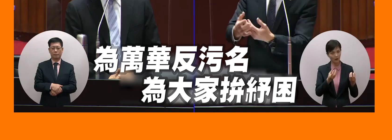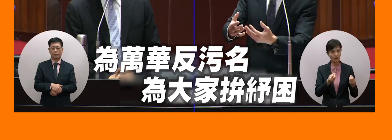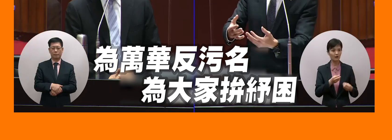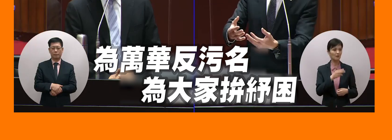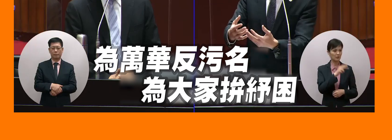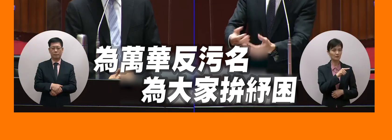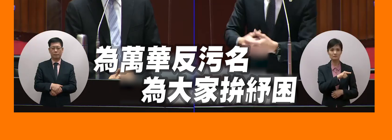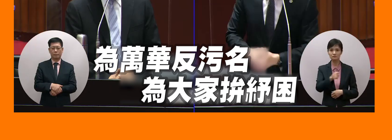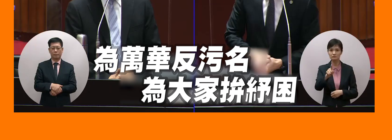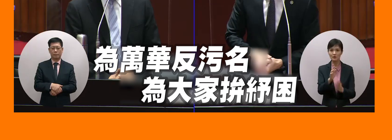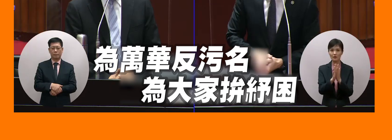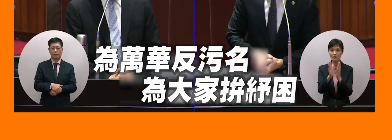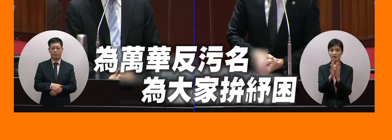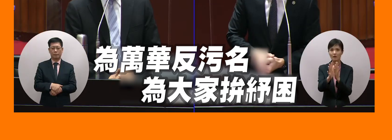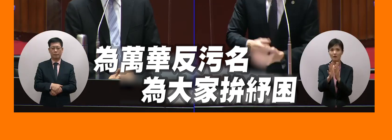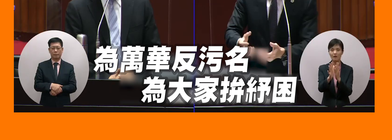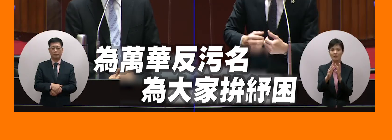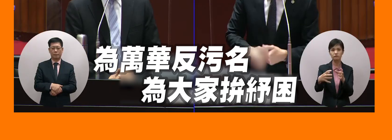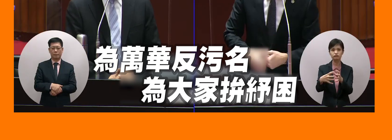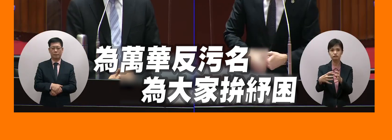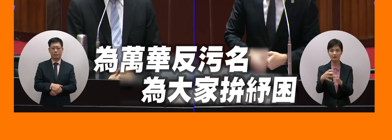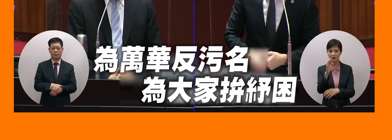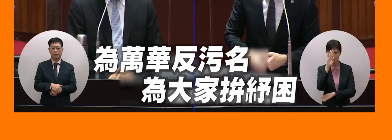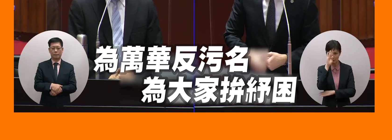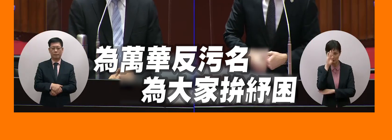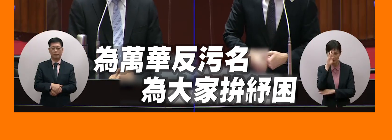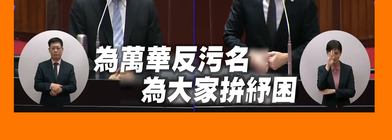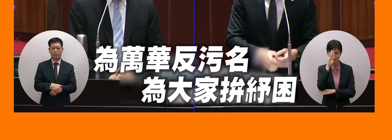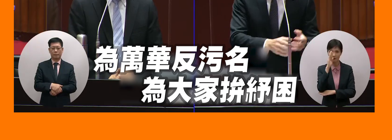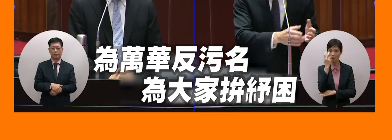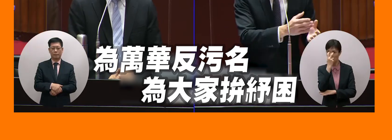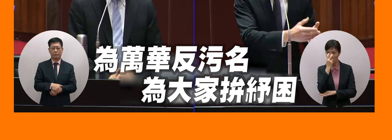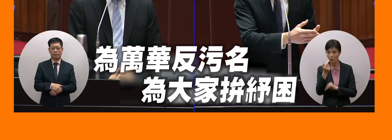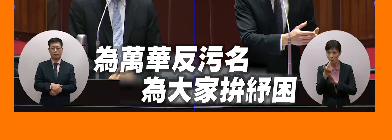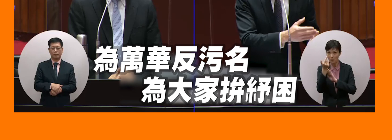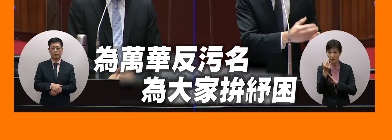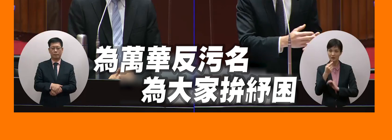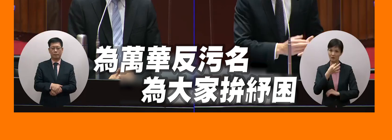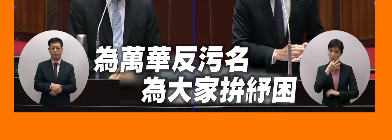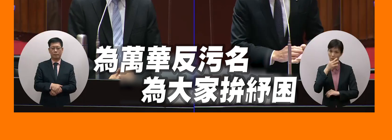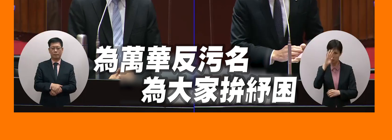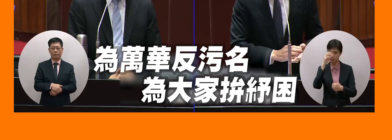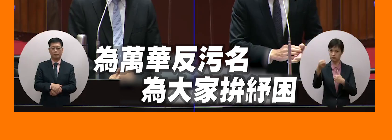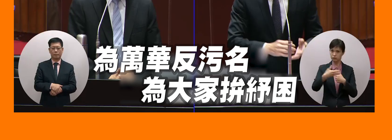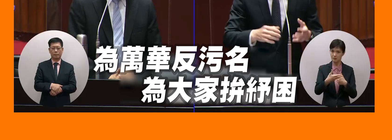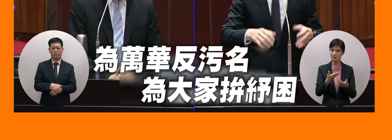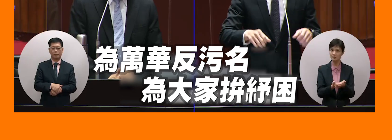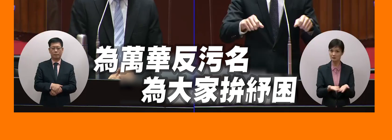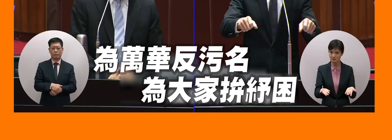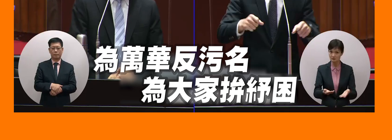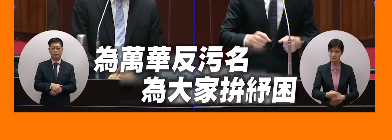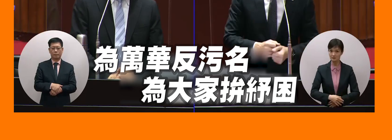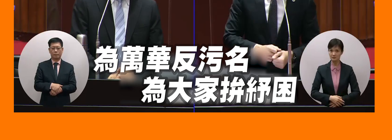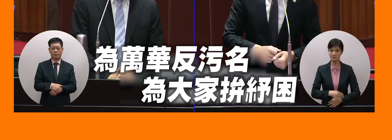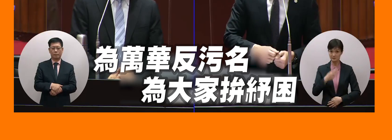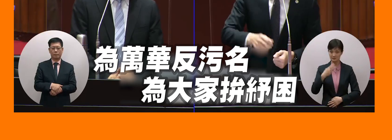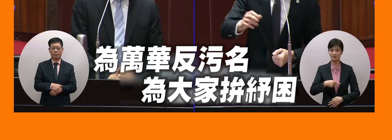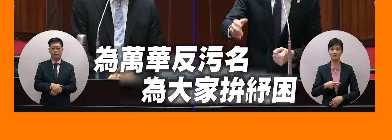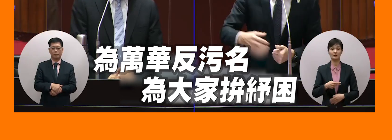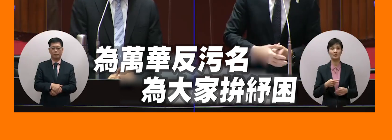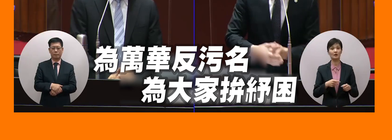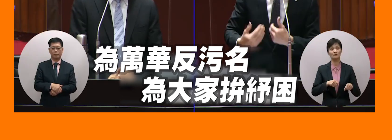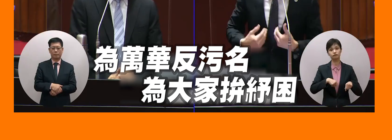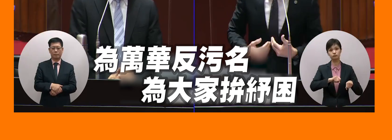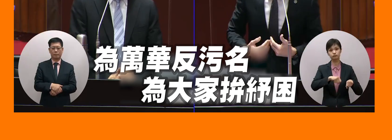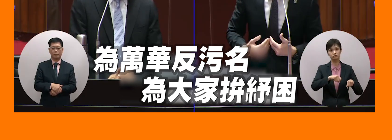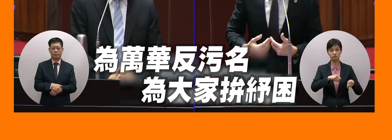看胎那不就讓他有黏魚黏魚的這個風險那還有剛才我說那個供應機車大家可以供應機車去